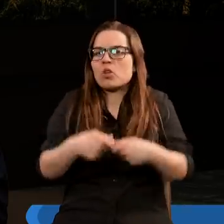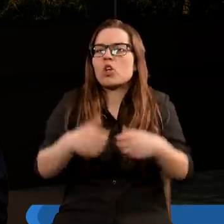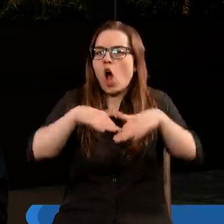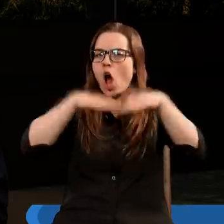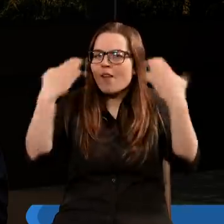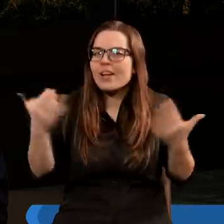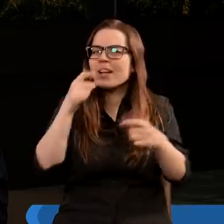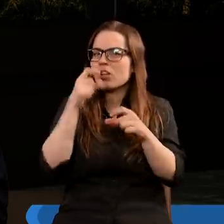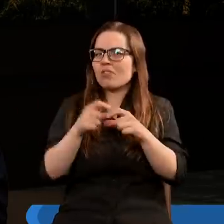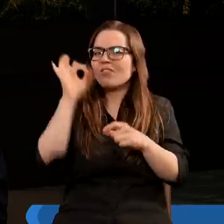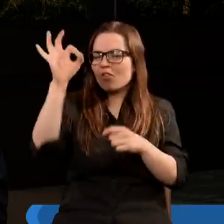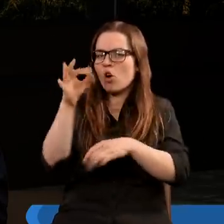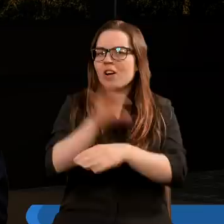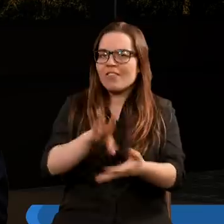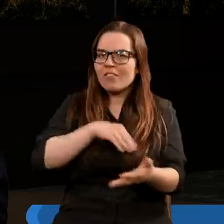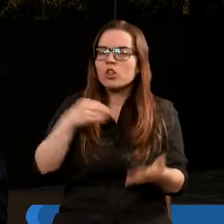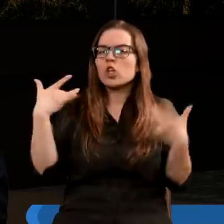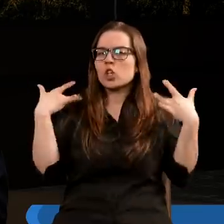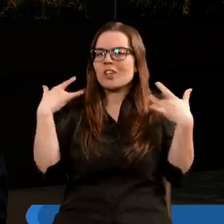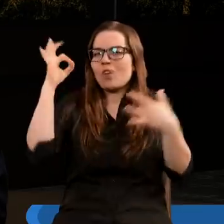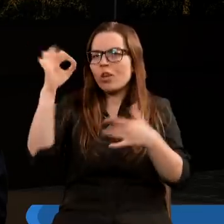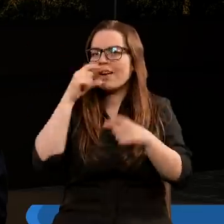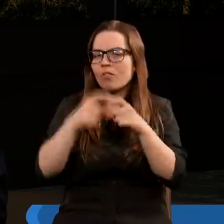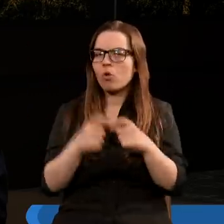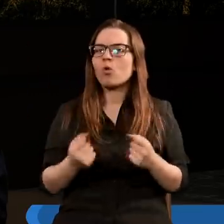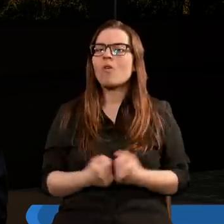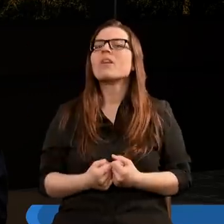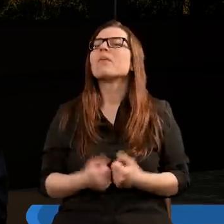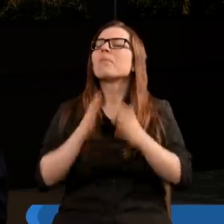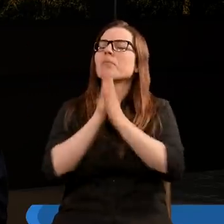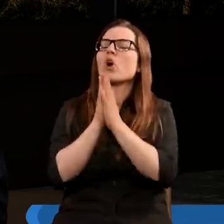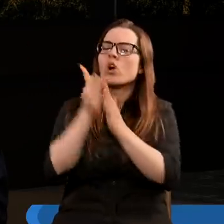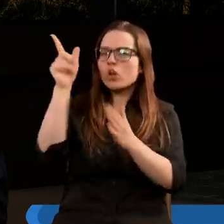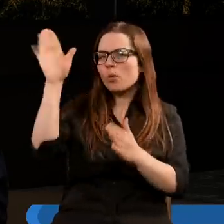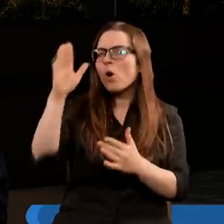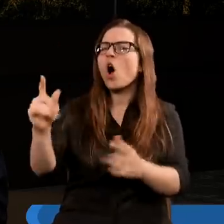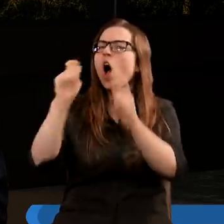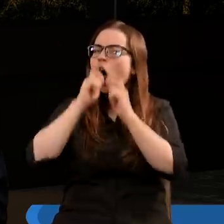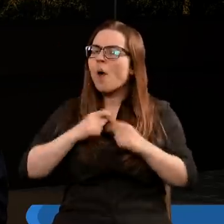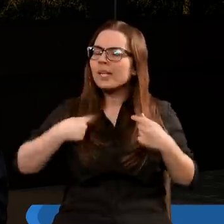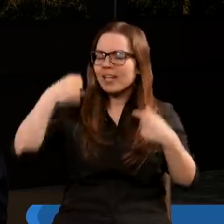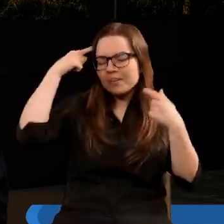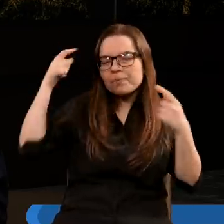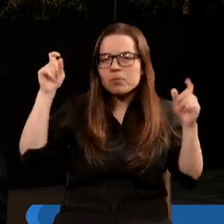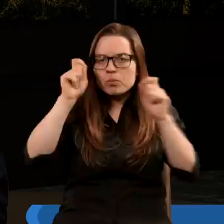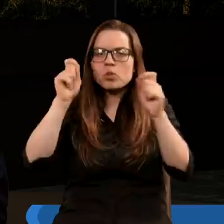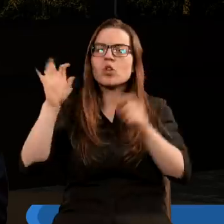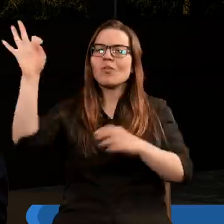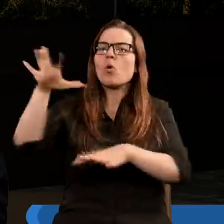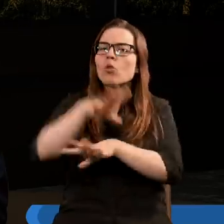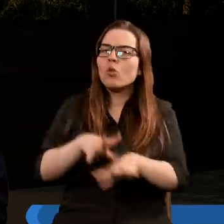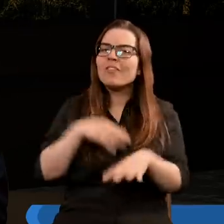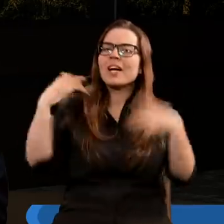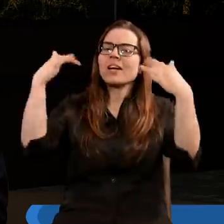otwierać i studiować Twoje Słowo, ten chleb żywota. Prosimy Cię Panie, abyś obdarzył nas swoim Duchem Świętym, właśnie